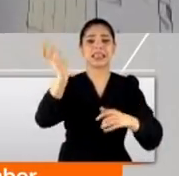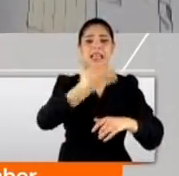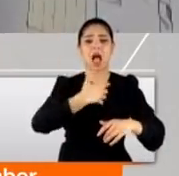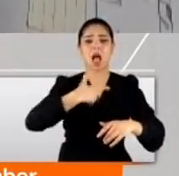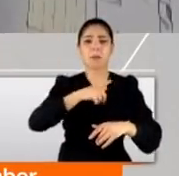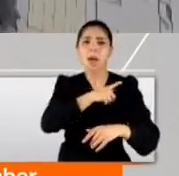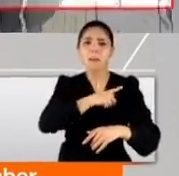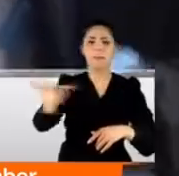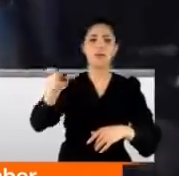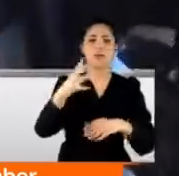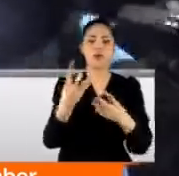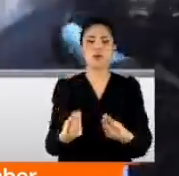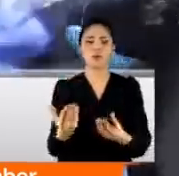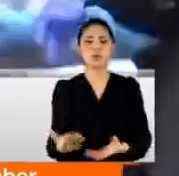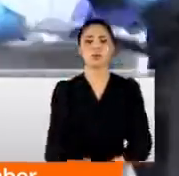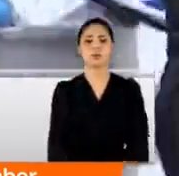tabanca ile vurdu.